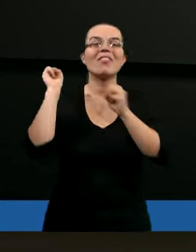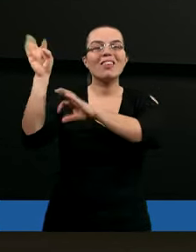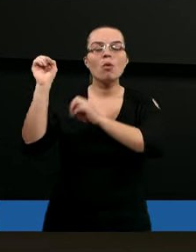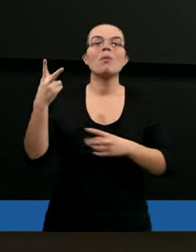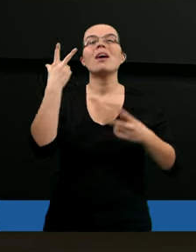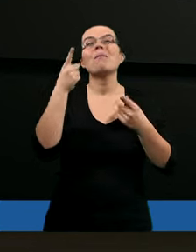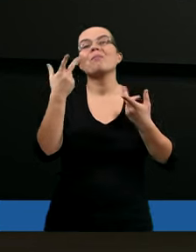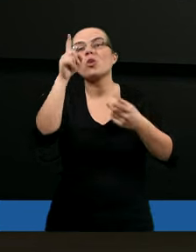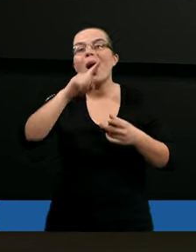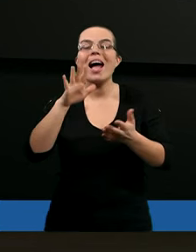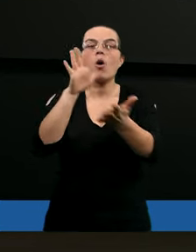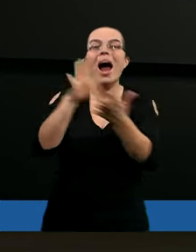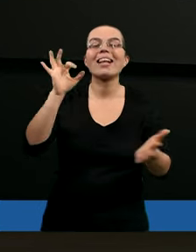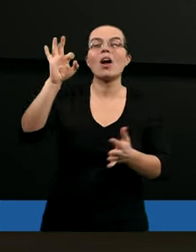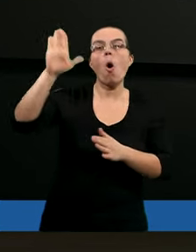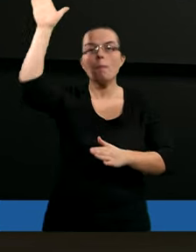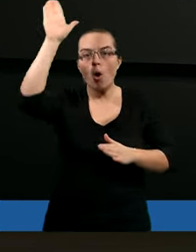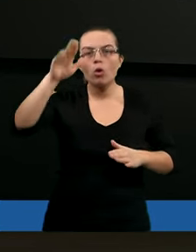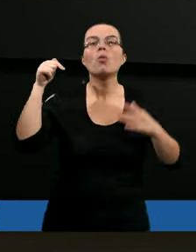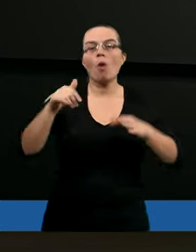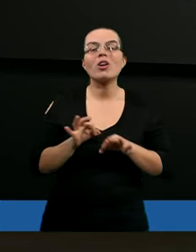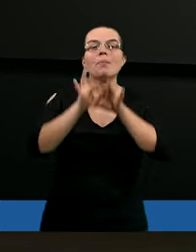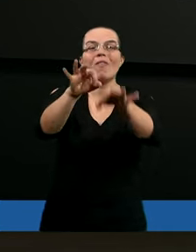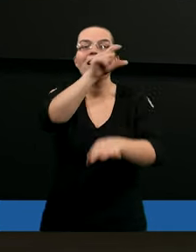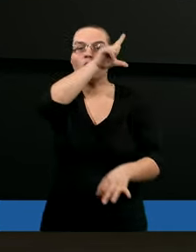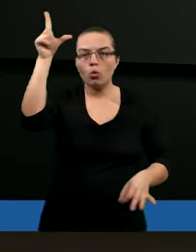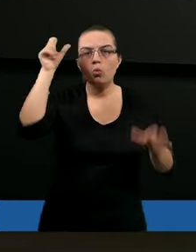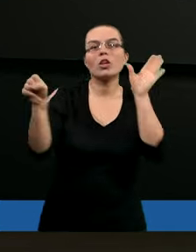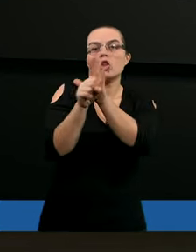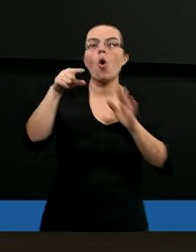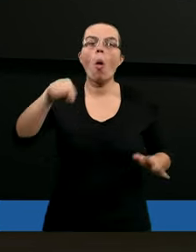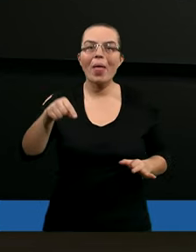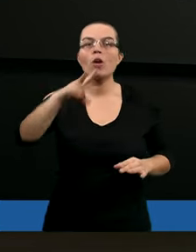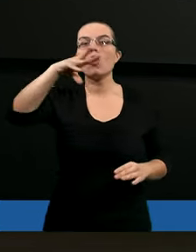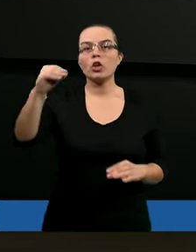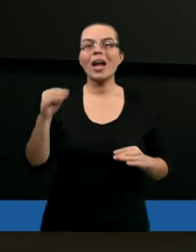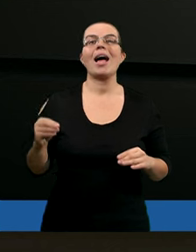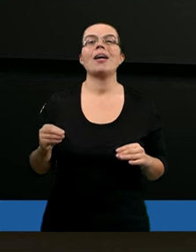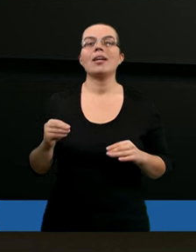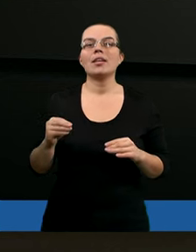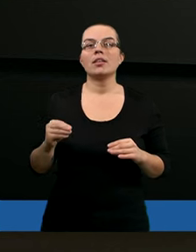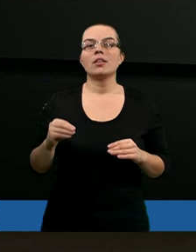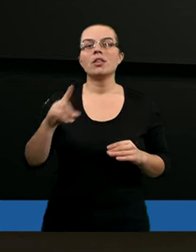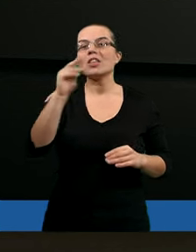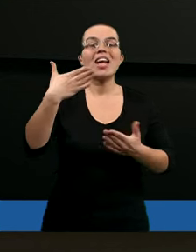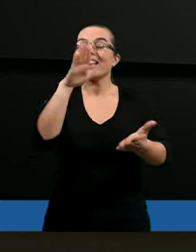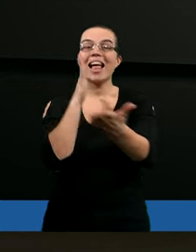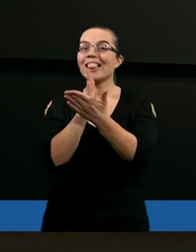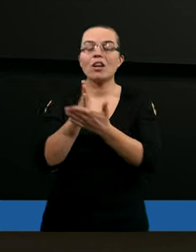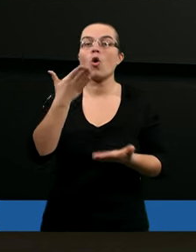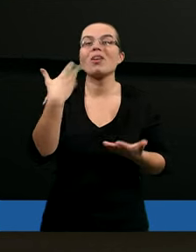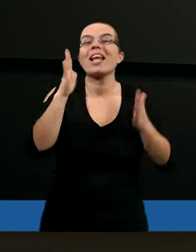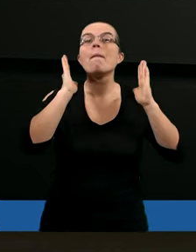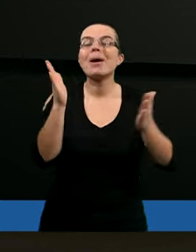przekazanie fałszywego charakteru Pana Boga może prowadzić właśnie ludzi do tego, że że nie tylko nie będą